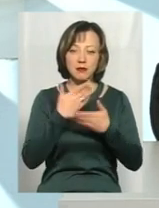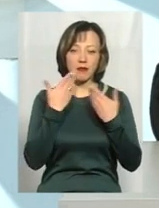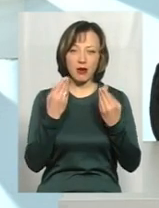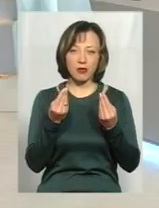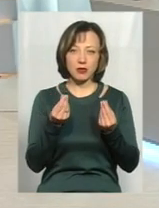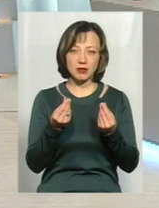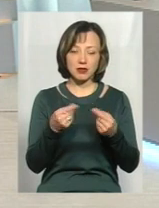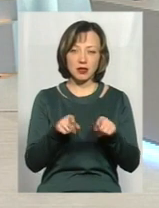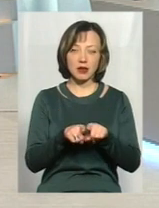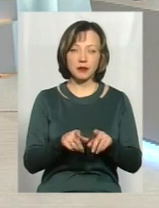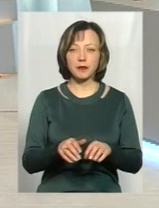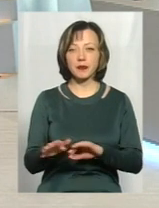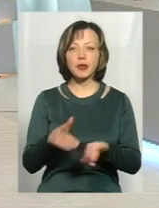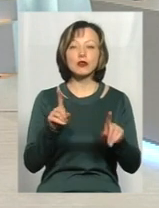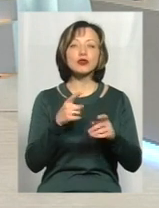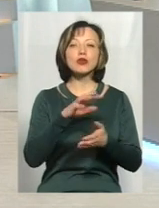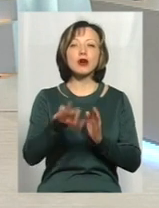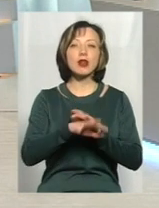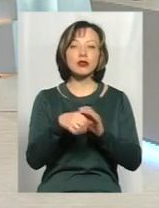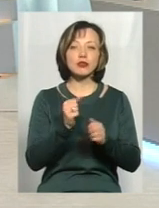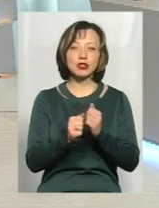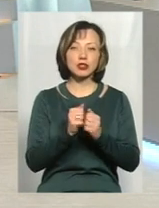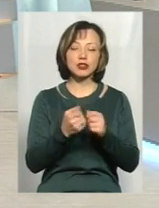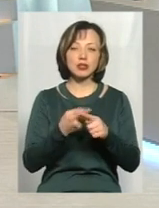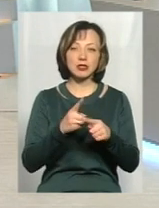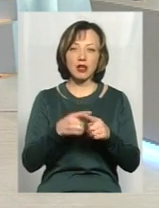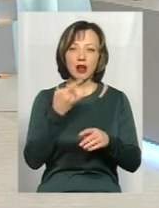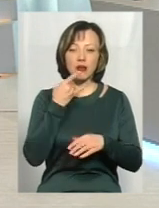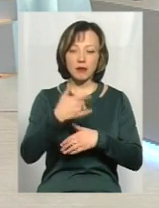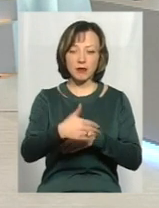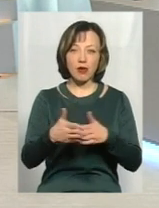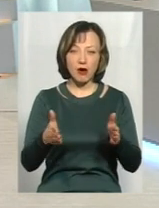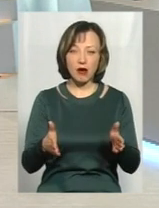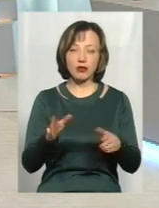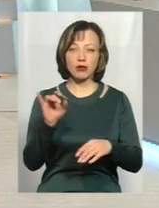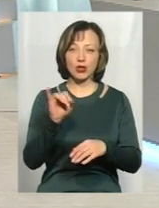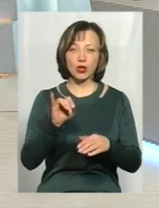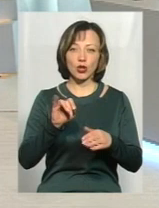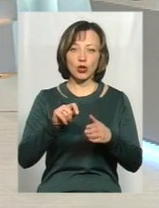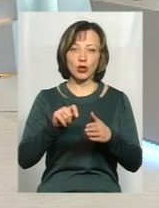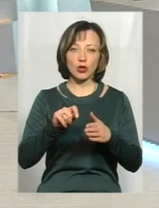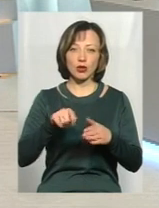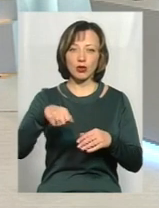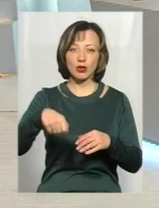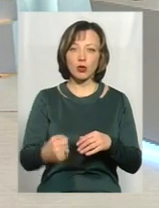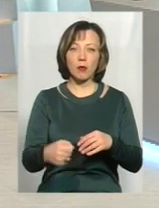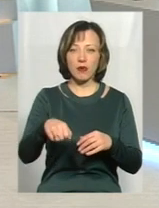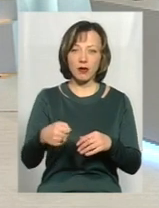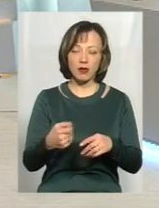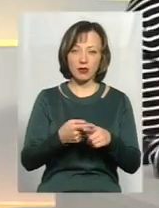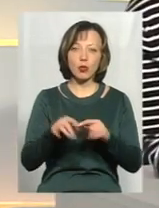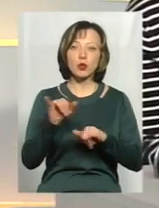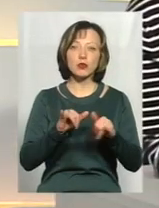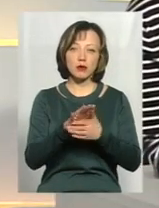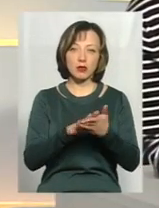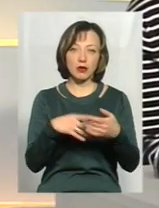коштів. А що, власне, частіше крадуть з автомобіля? Найбільше це акумуляторні батареї та ключі і домкрати. А куди